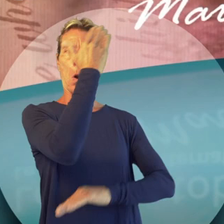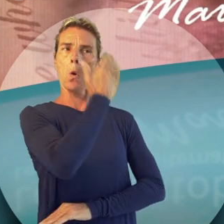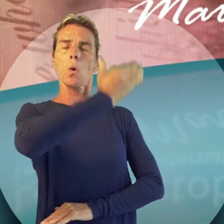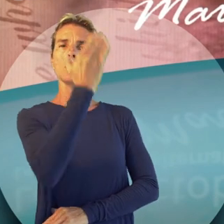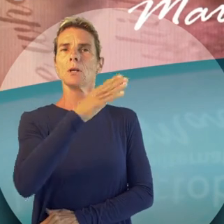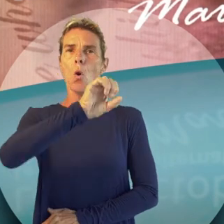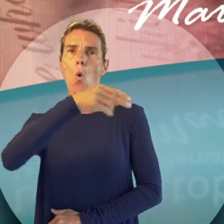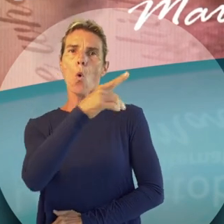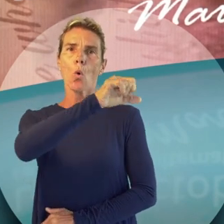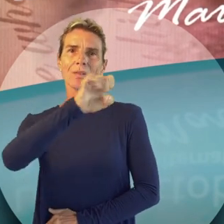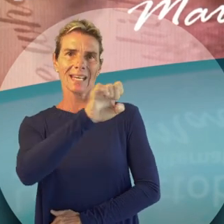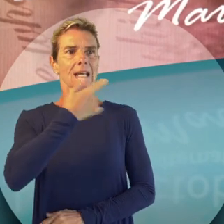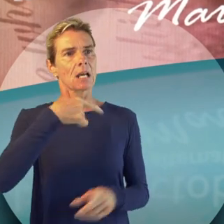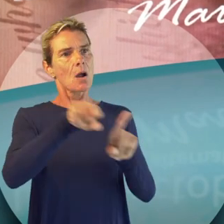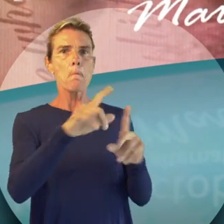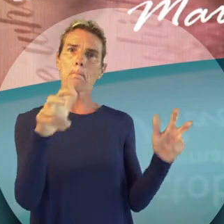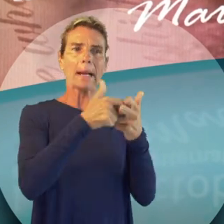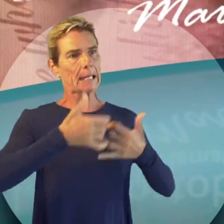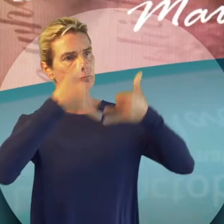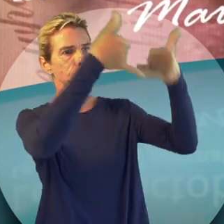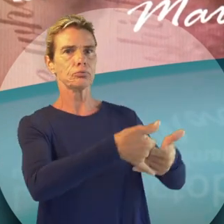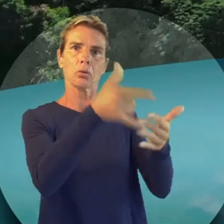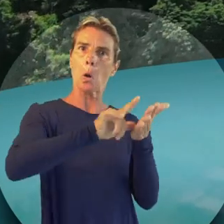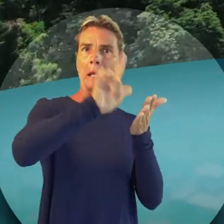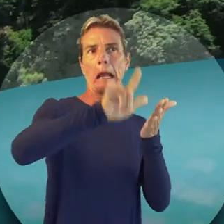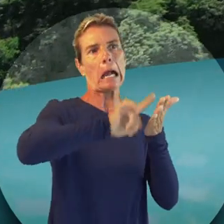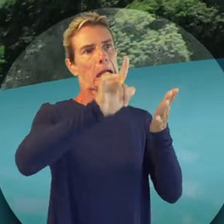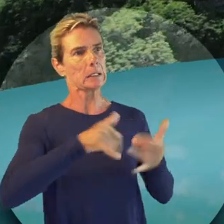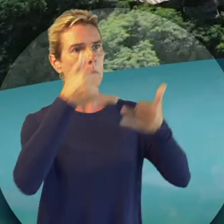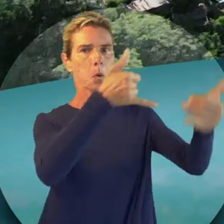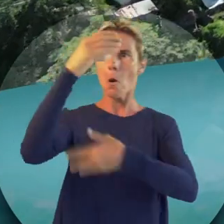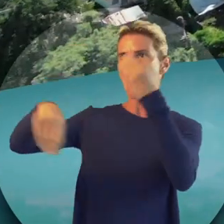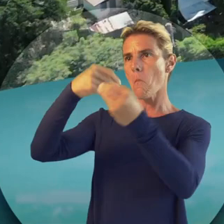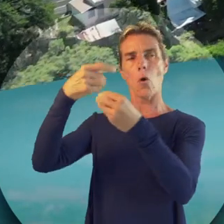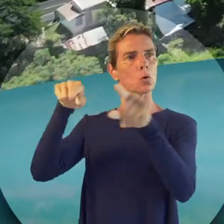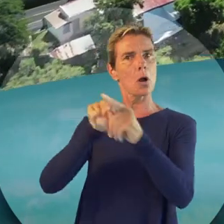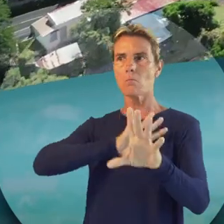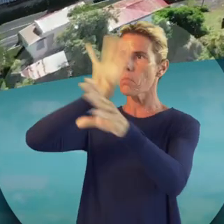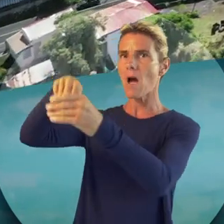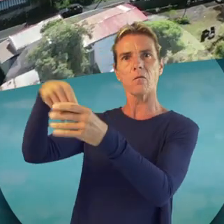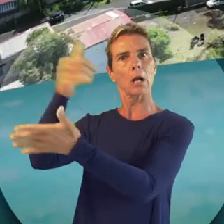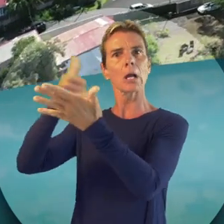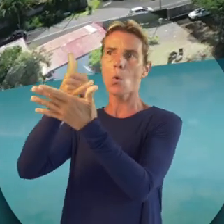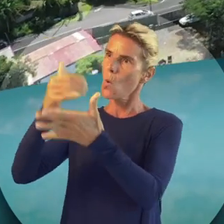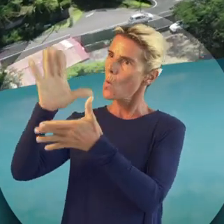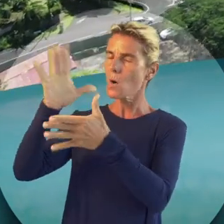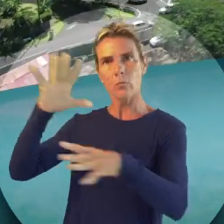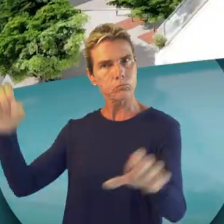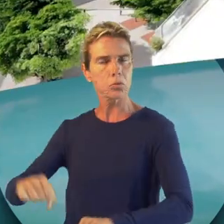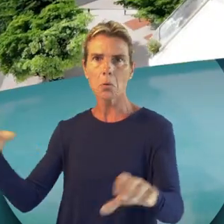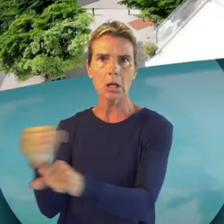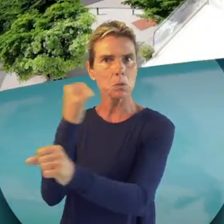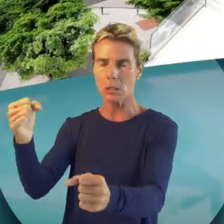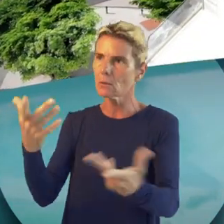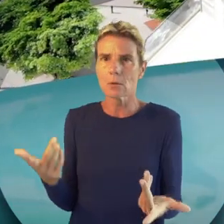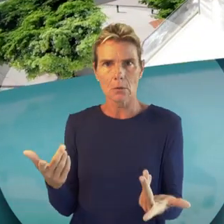Marie Skondé, pris nos belles alternatives de littérature. Elle démontre que nous avons notre place dans le concert de ce monde et que